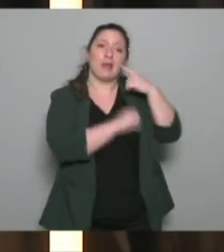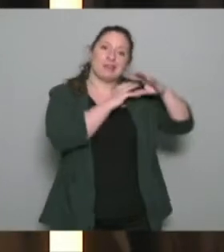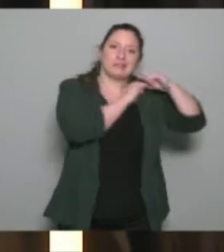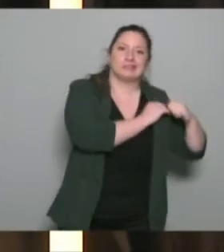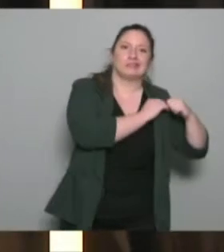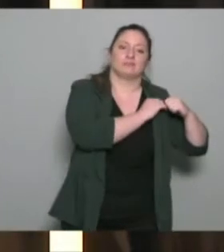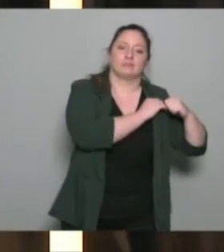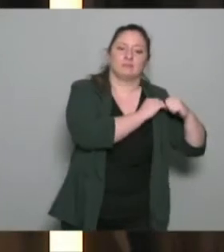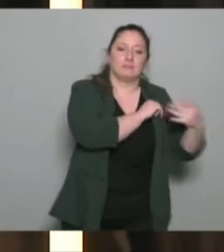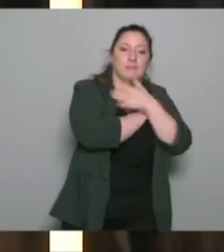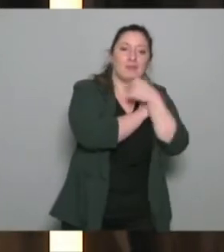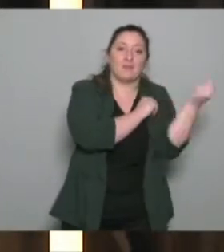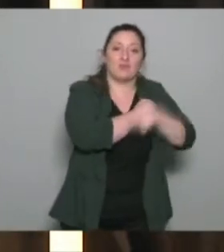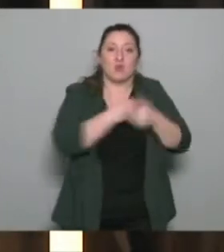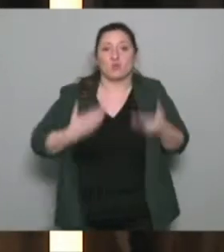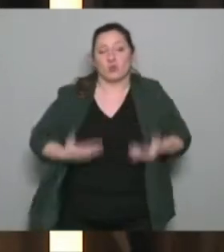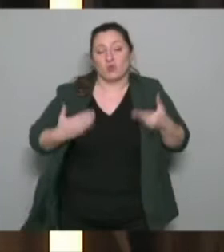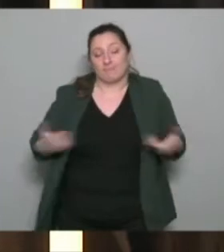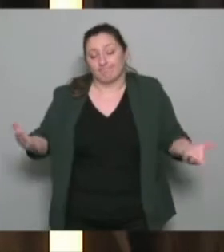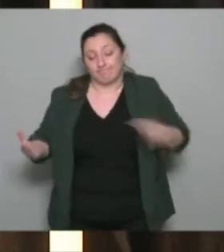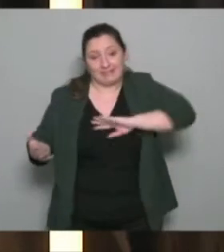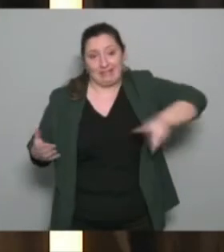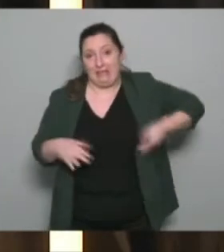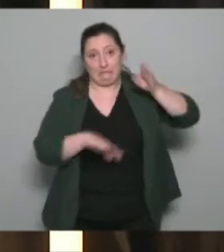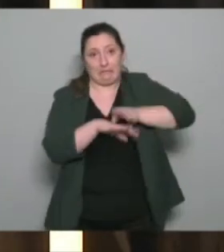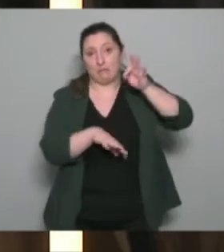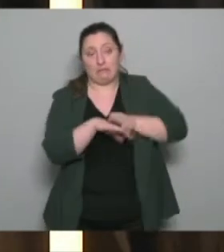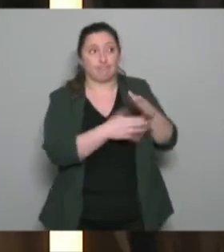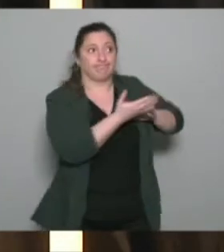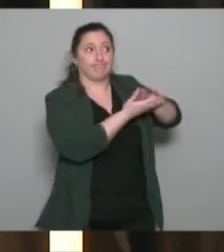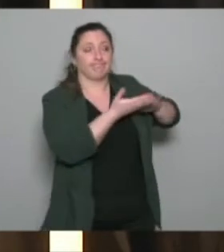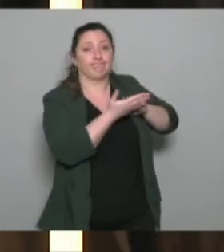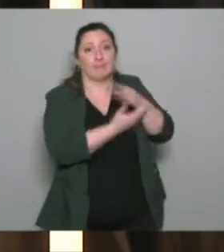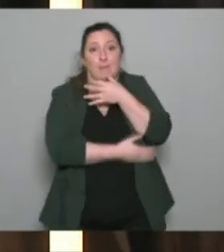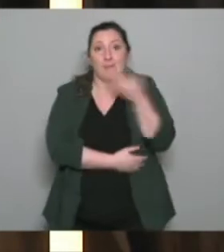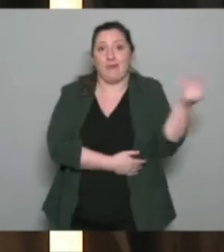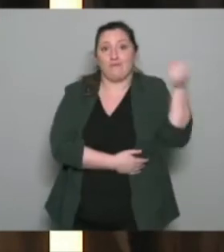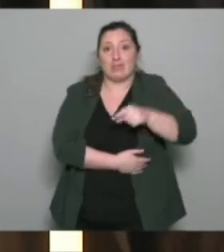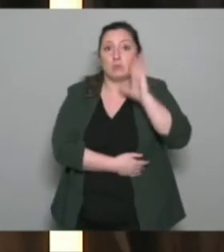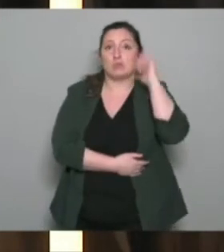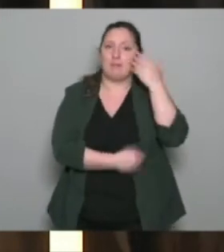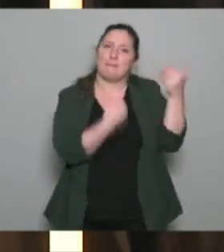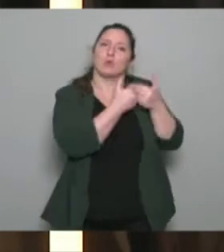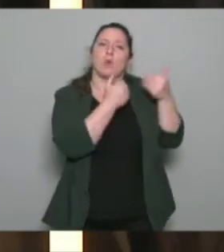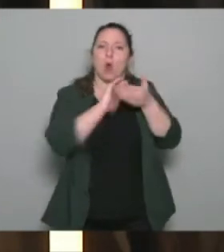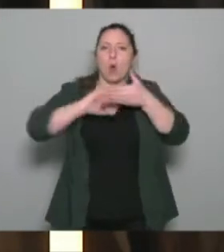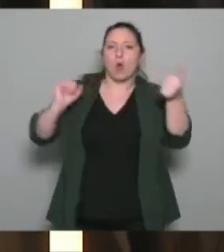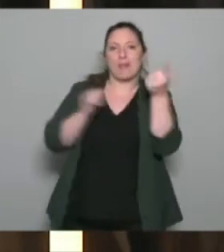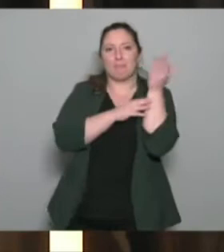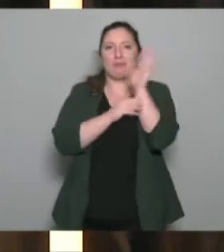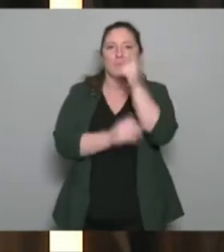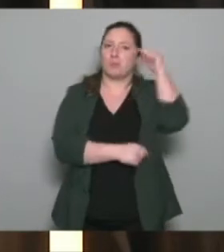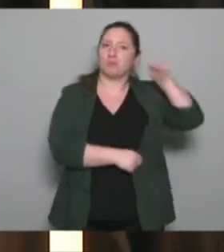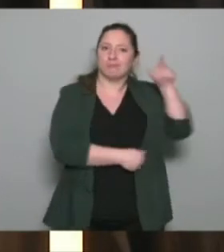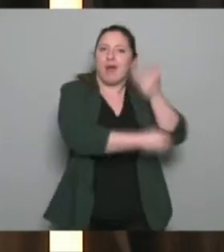cellule des crises. Et donc, l'impossibilité de dernière minute d'intervenir, c'est la raison pour laquelle il m'a demandé de présenter à sa place ce qu'il avait